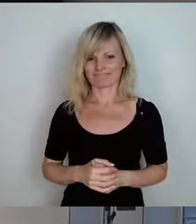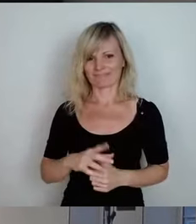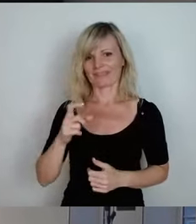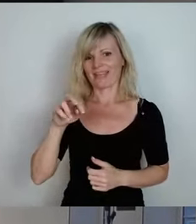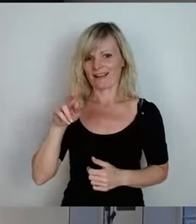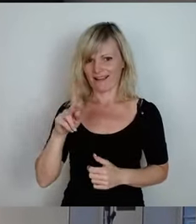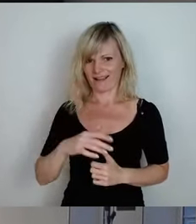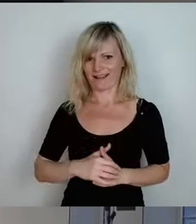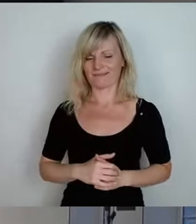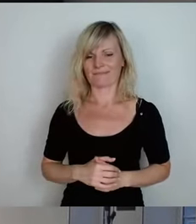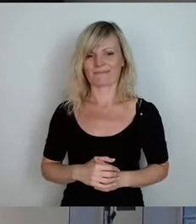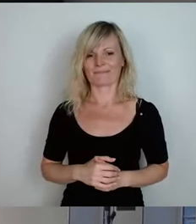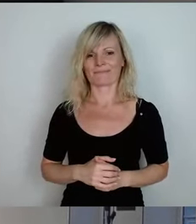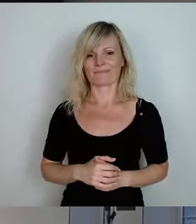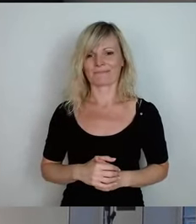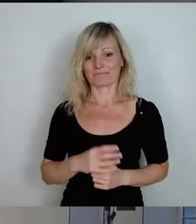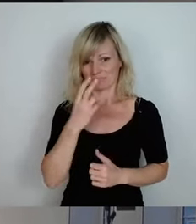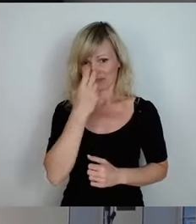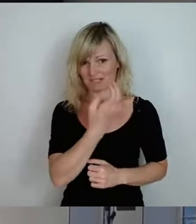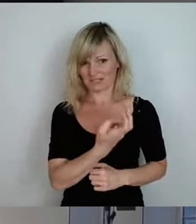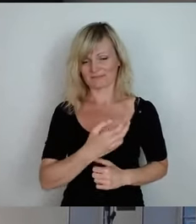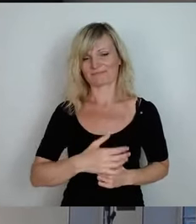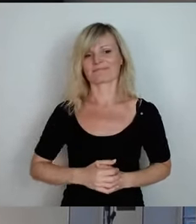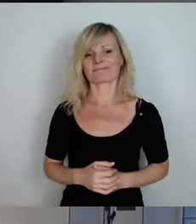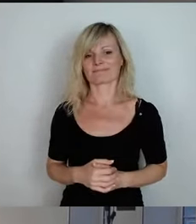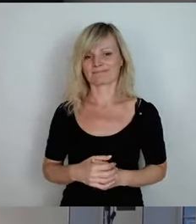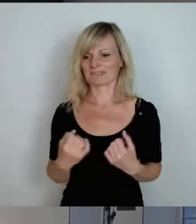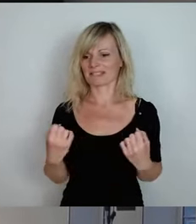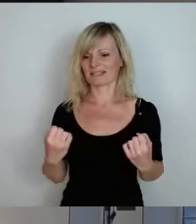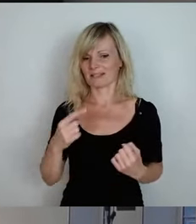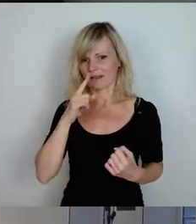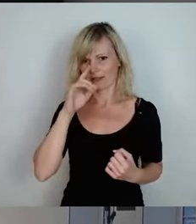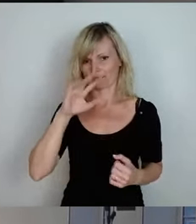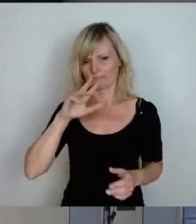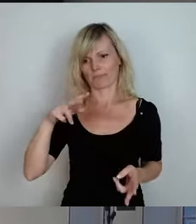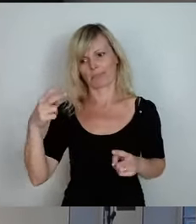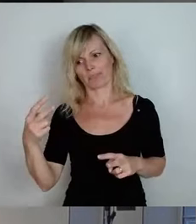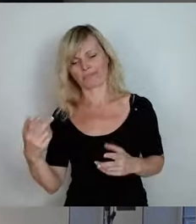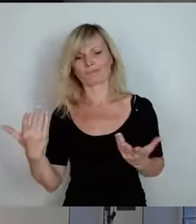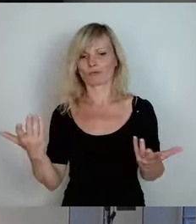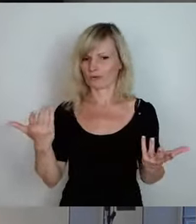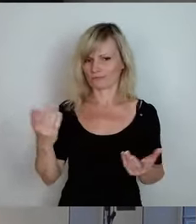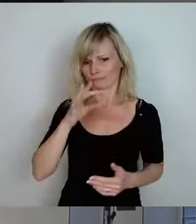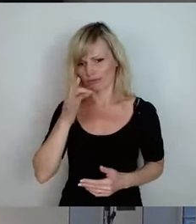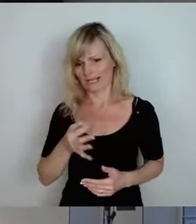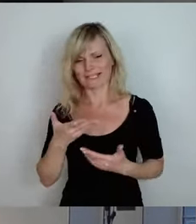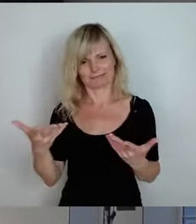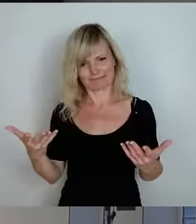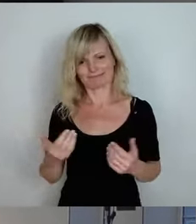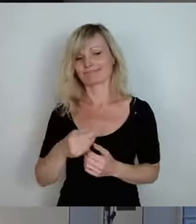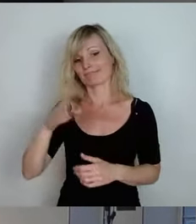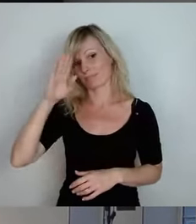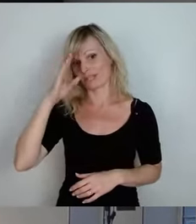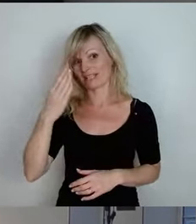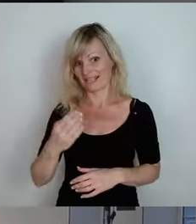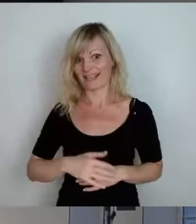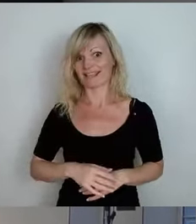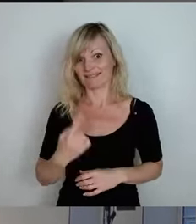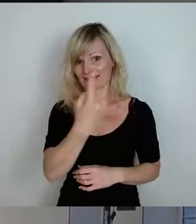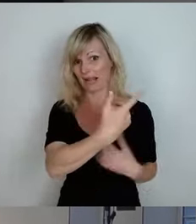die hier mit sitzen, die absichern, falls jemand schlecht wird. Und noch eine ganze Menge andere, die Polizei, die hat er mitgebracht,